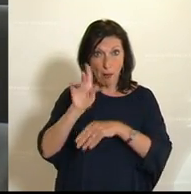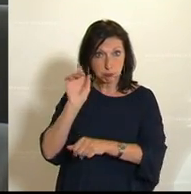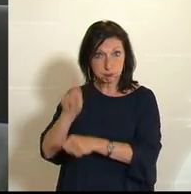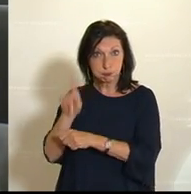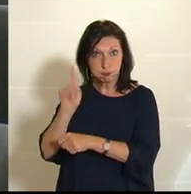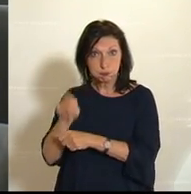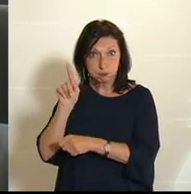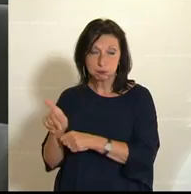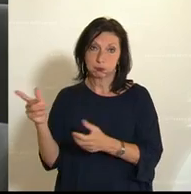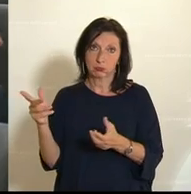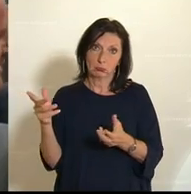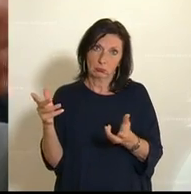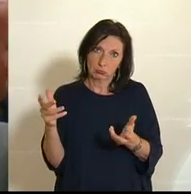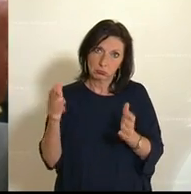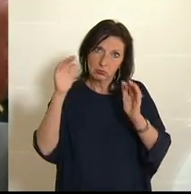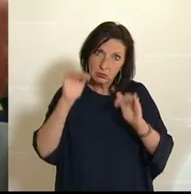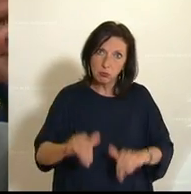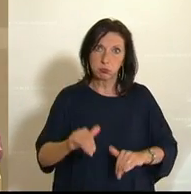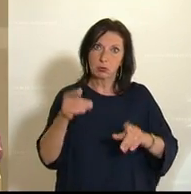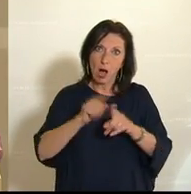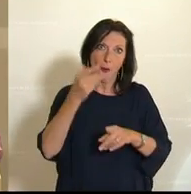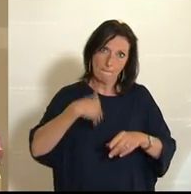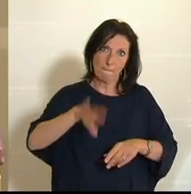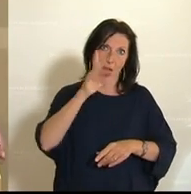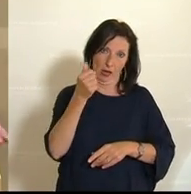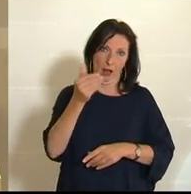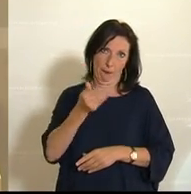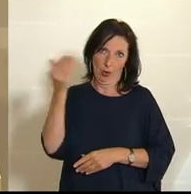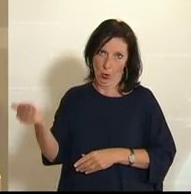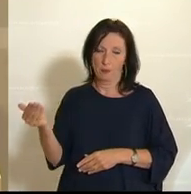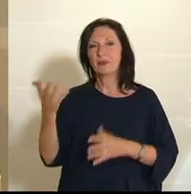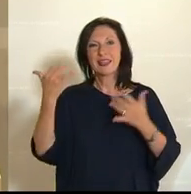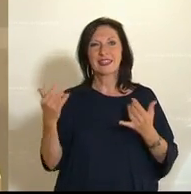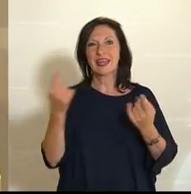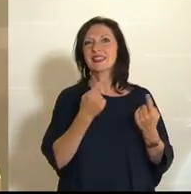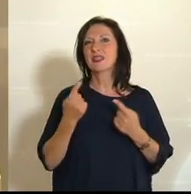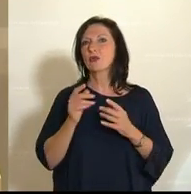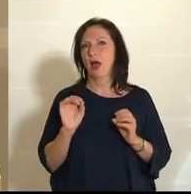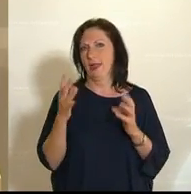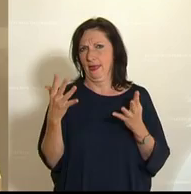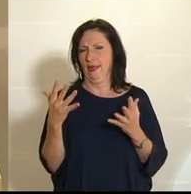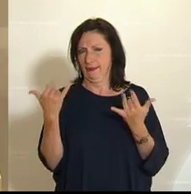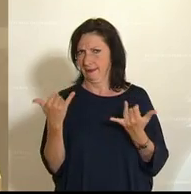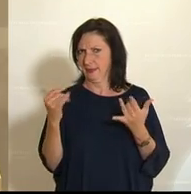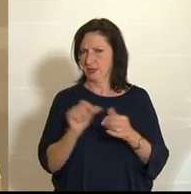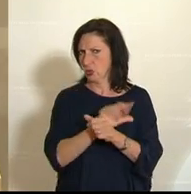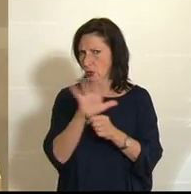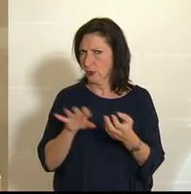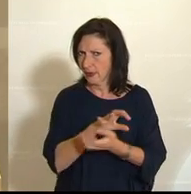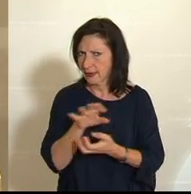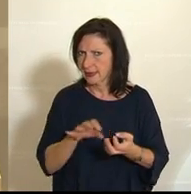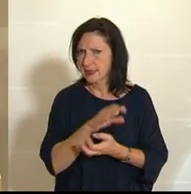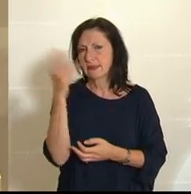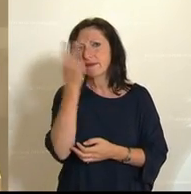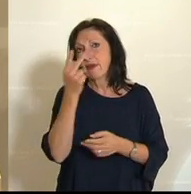das auch natürlich entsprechend budgetär darzustellen. Die aktuelle Situation um die Corona-Krise trifft natürlich